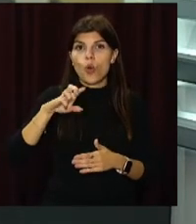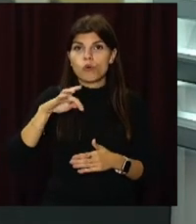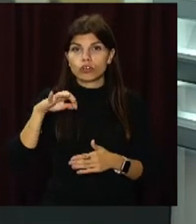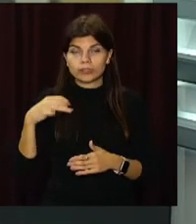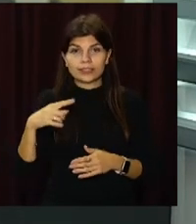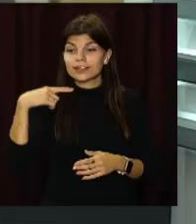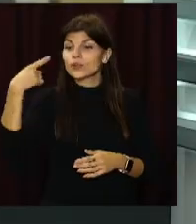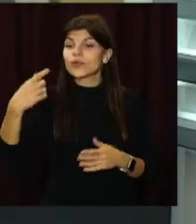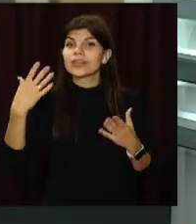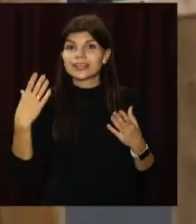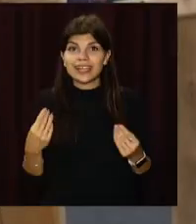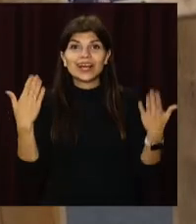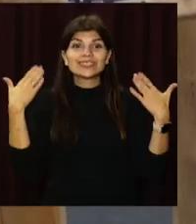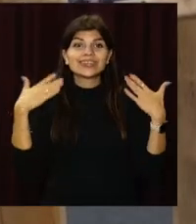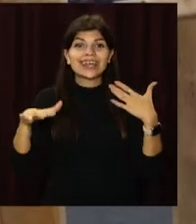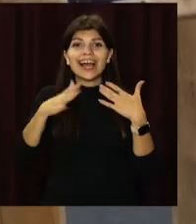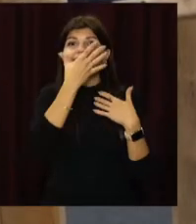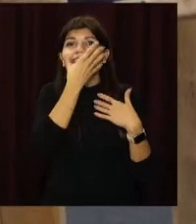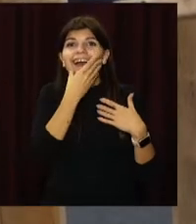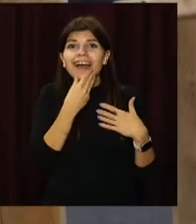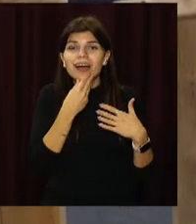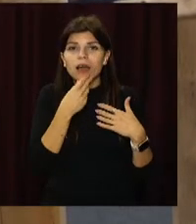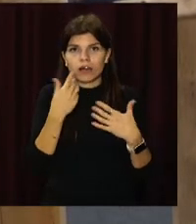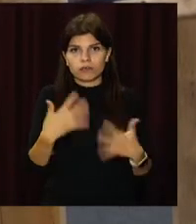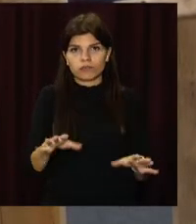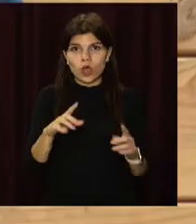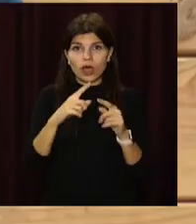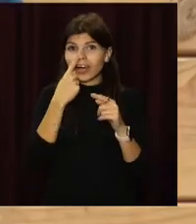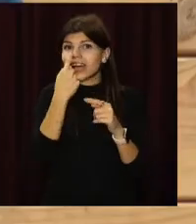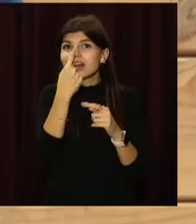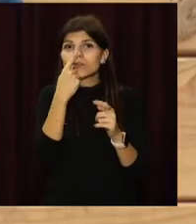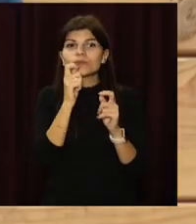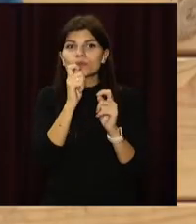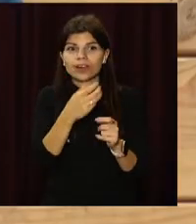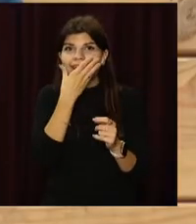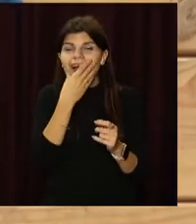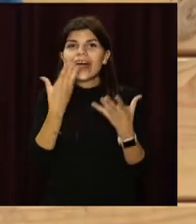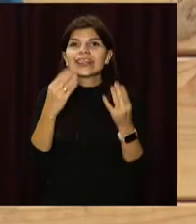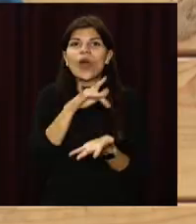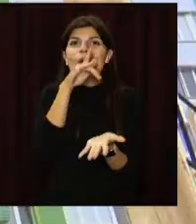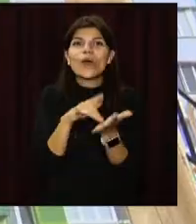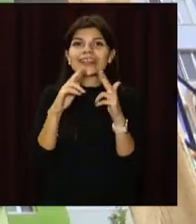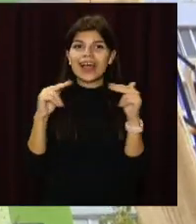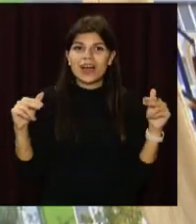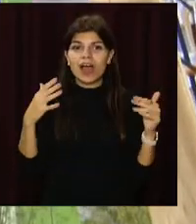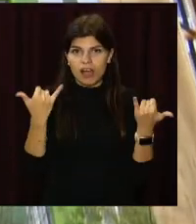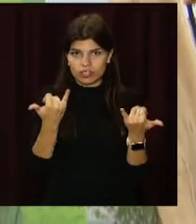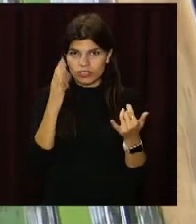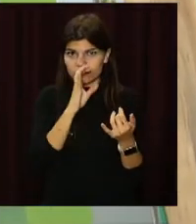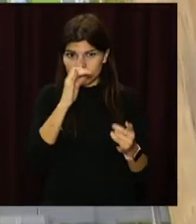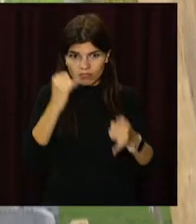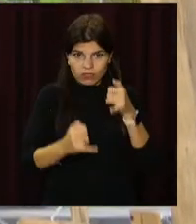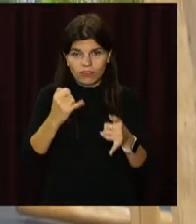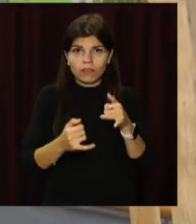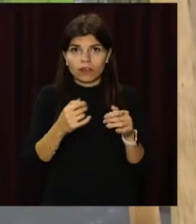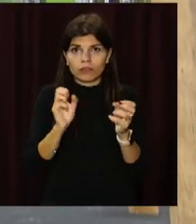наступного дня на зону відпочинку без ліс неможливо було дивитися. Поламані гойдалки, витоптаний газон, загальна